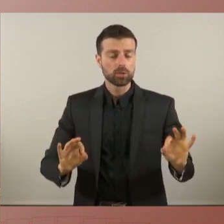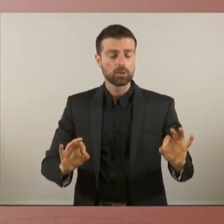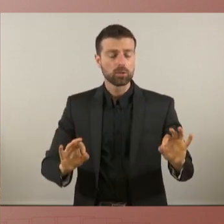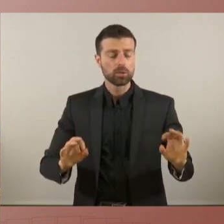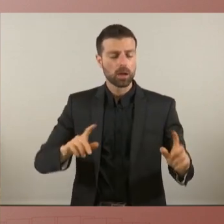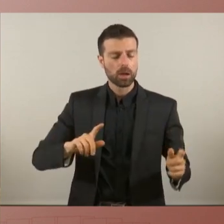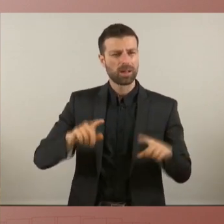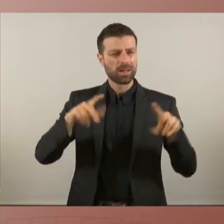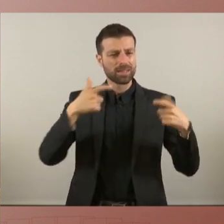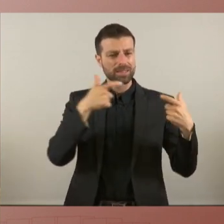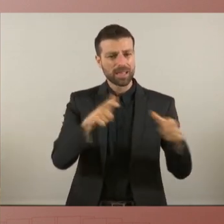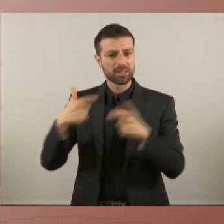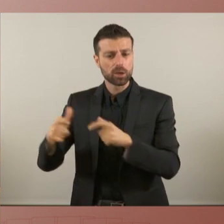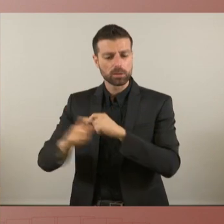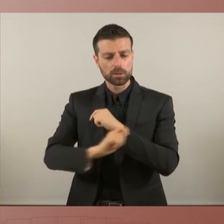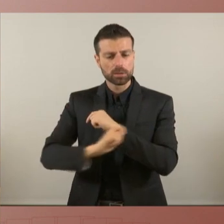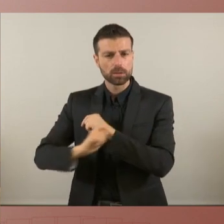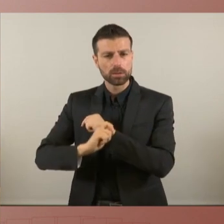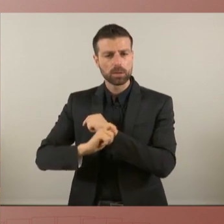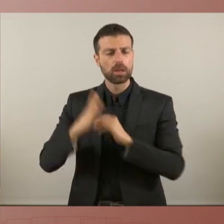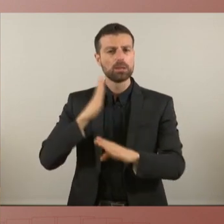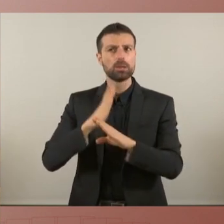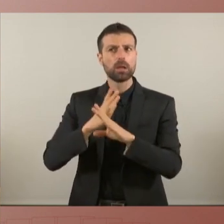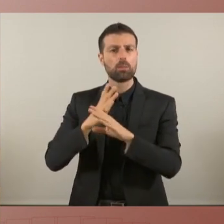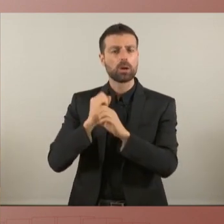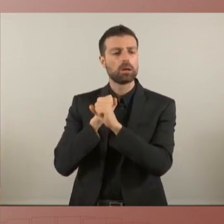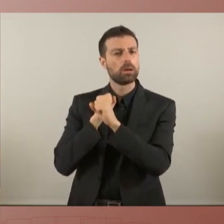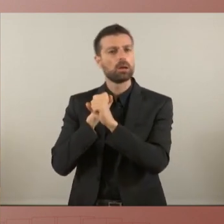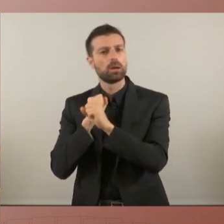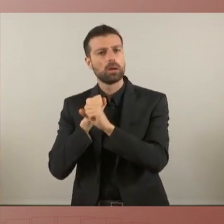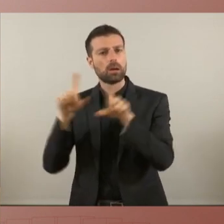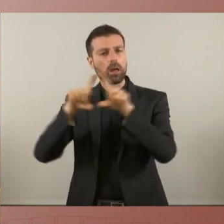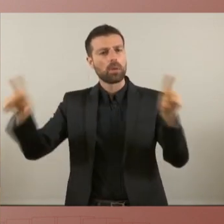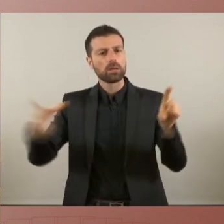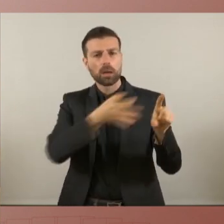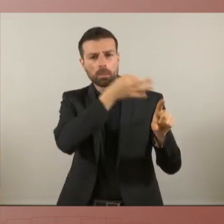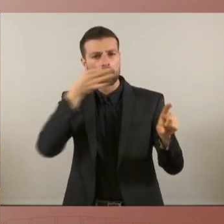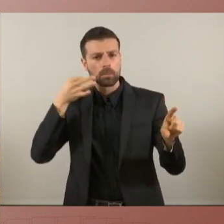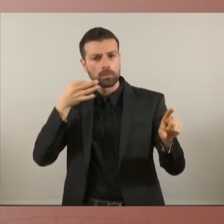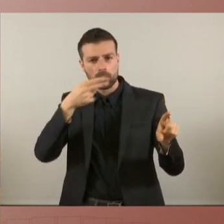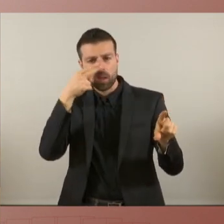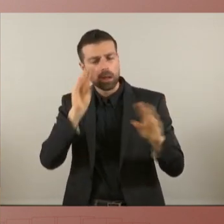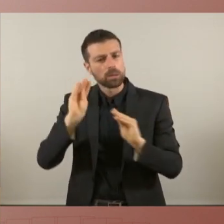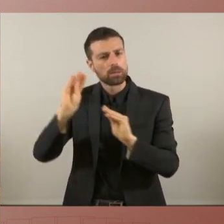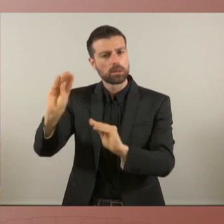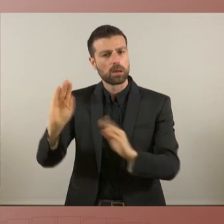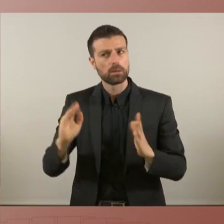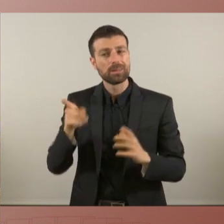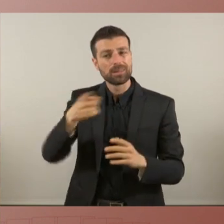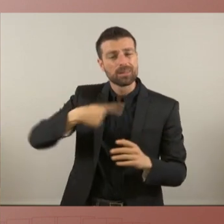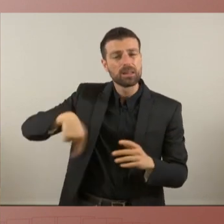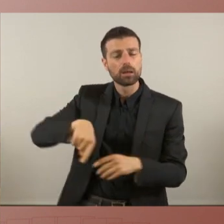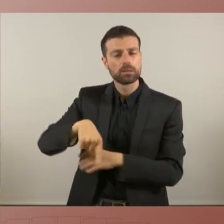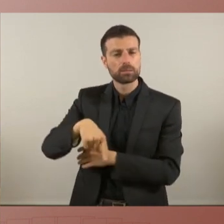estiguin en funció dels interessos lucratius de les empreses i siguin capaços de fer coses